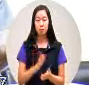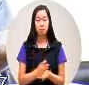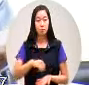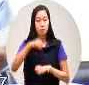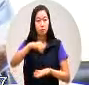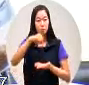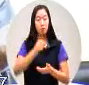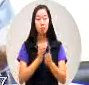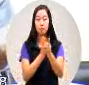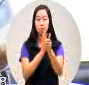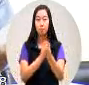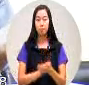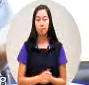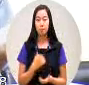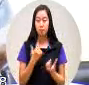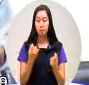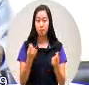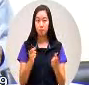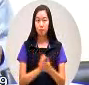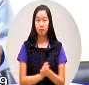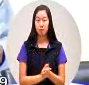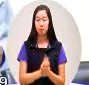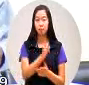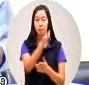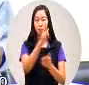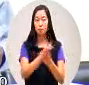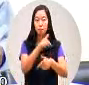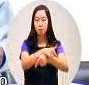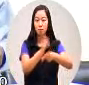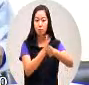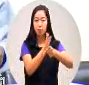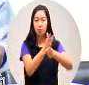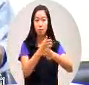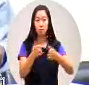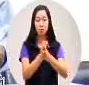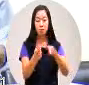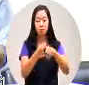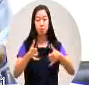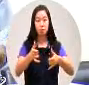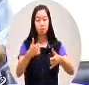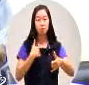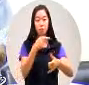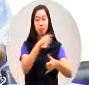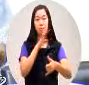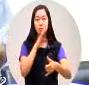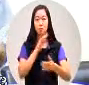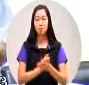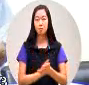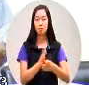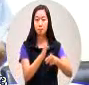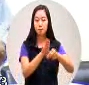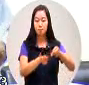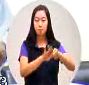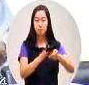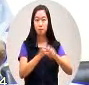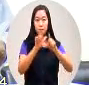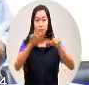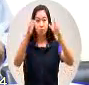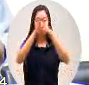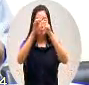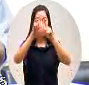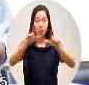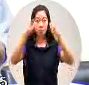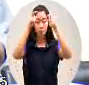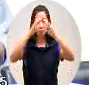达那么我们南横公路它是呢我们南部大高雄地区